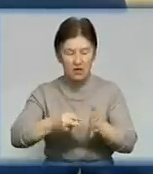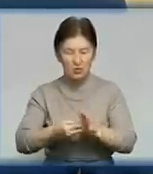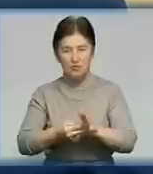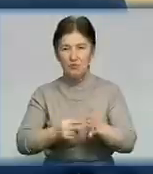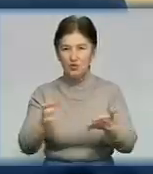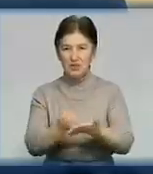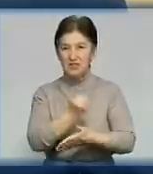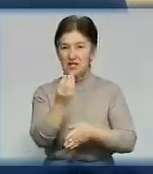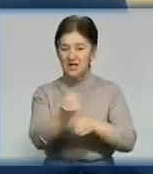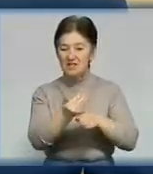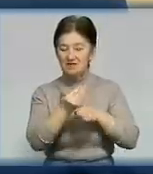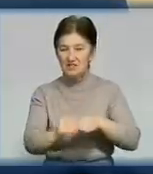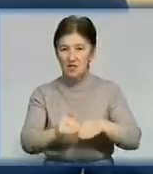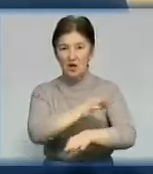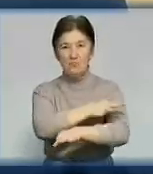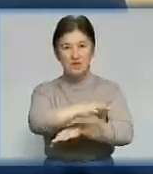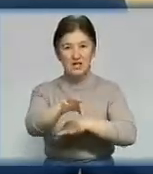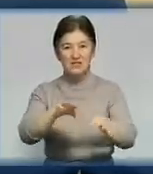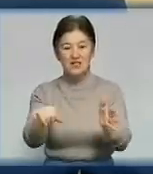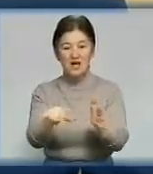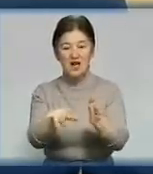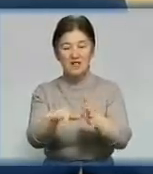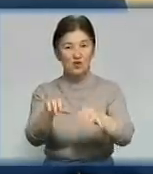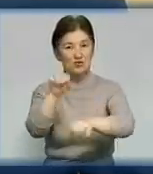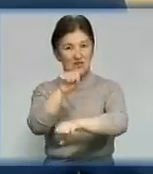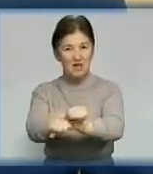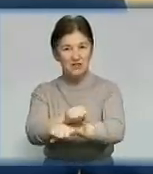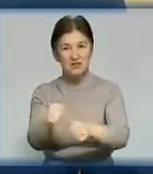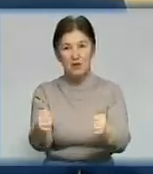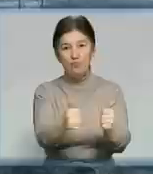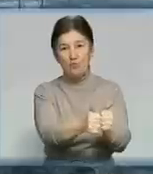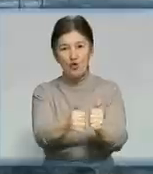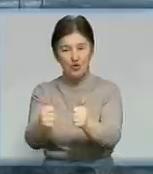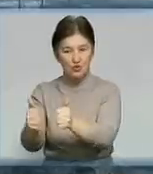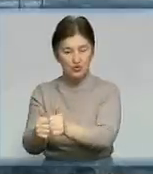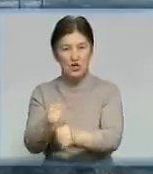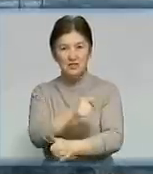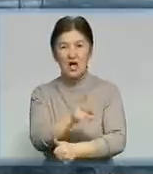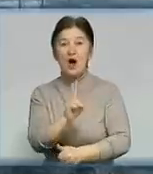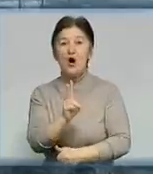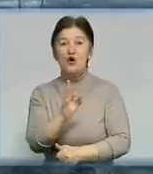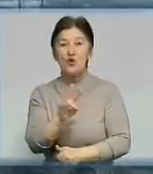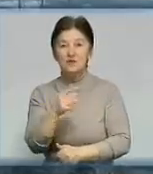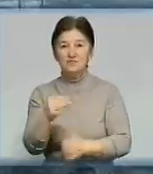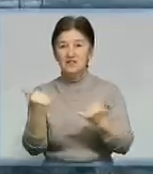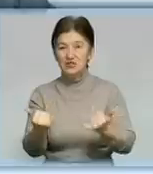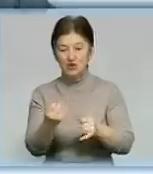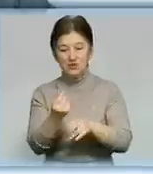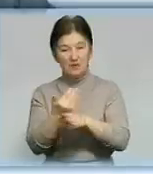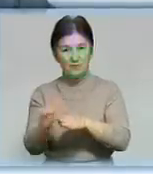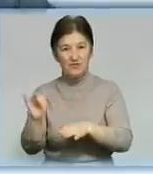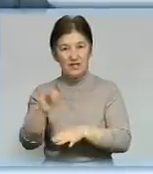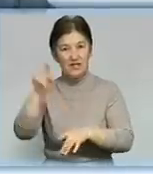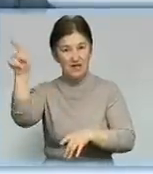інвестора і допрацювати проєкт електростанції поруч з Константинівським розрізом. Потенційних інвесторів нині декілька. Це і